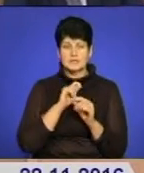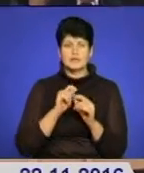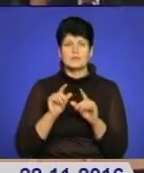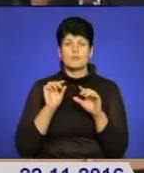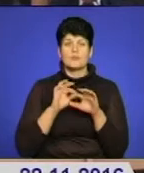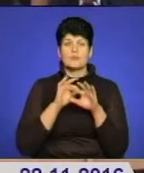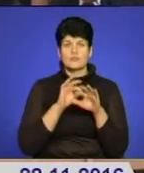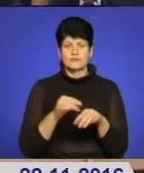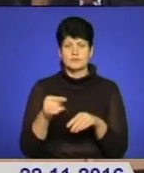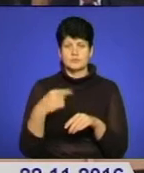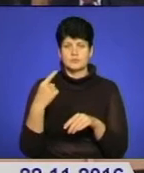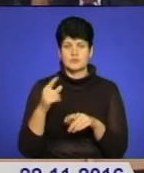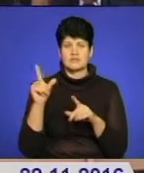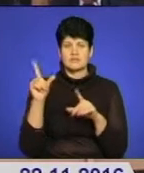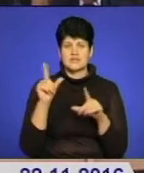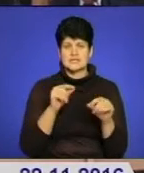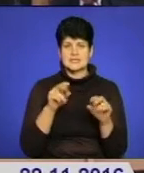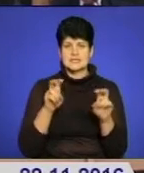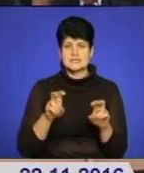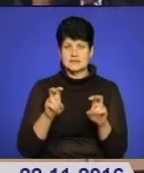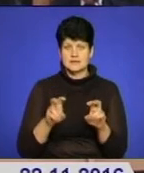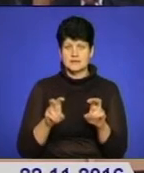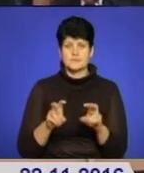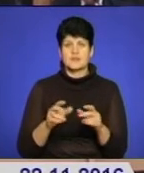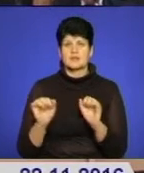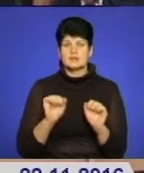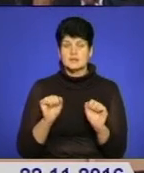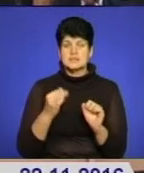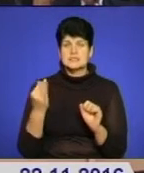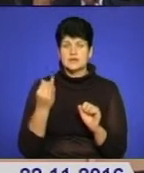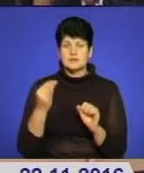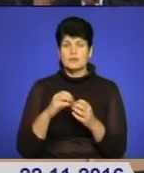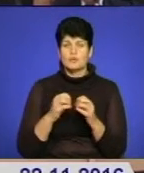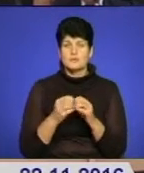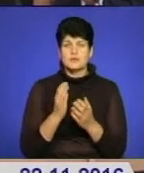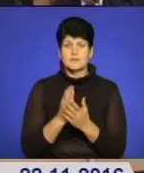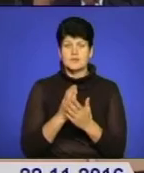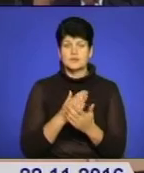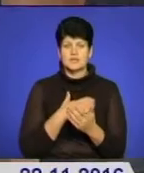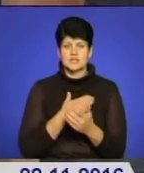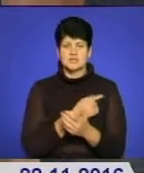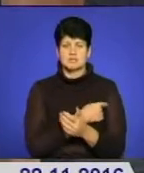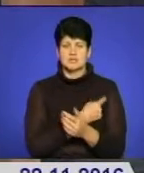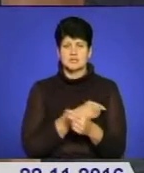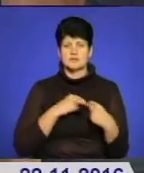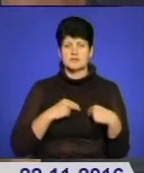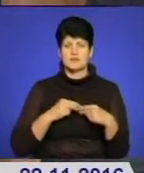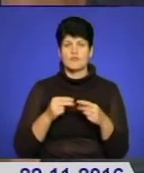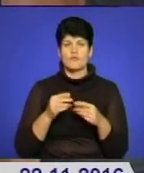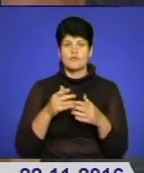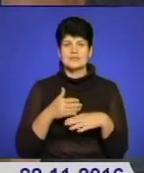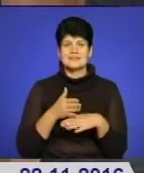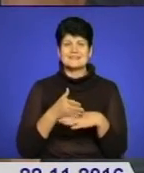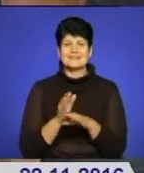засідання саме на Тернопільщині не випадково. Можновладці цікавили проблеми, з якими стикаються наші медпрацівники в процесі децентралізації,